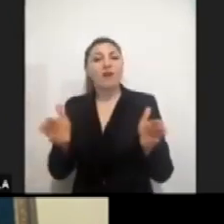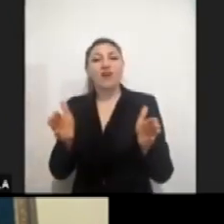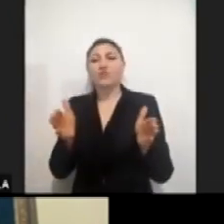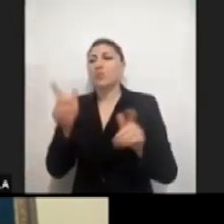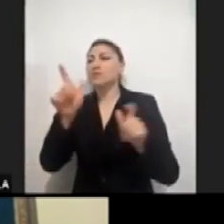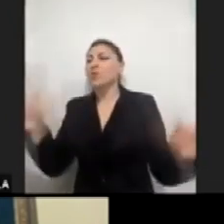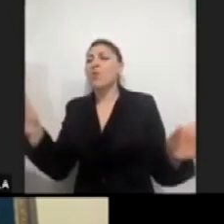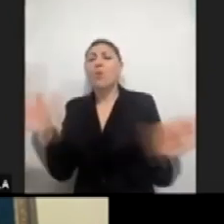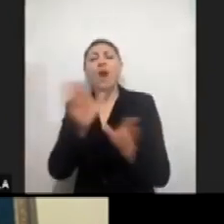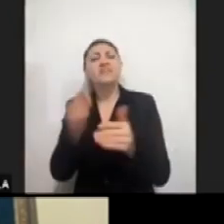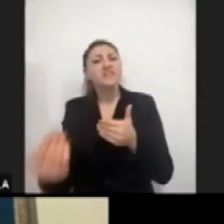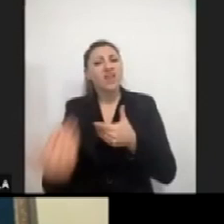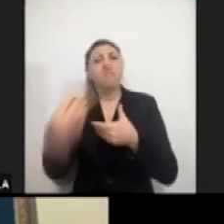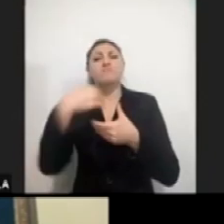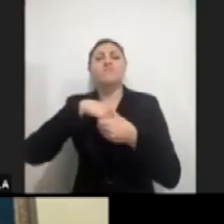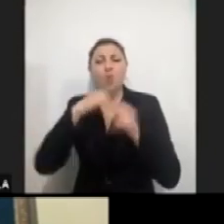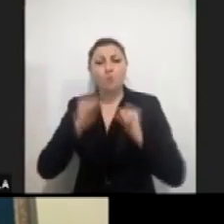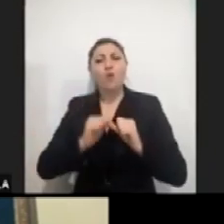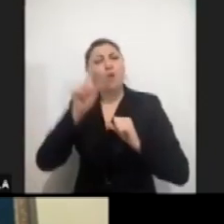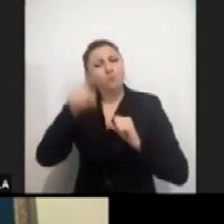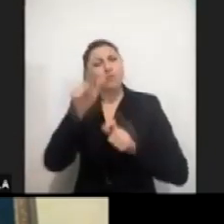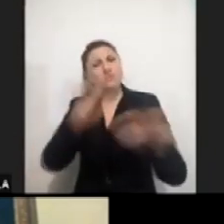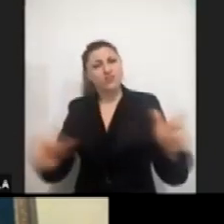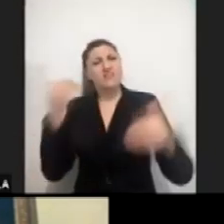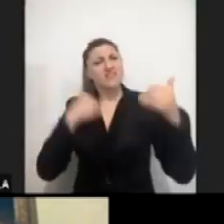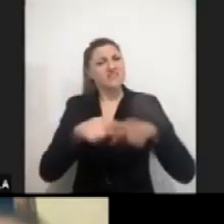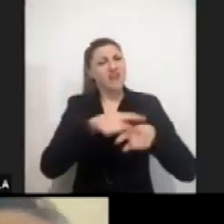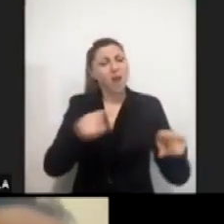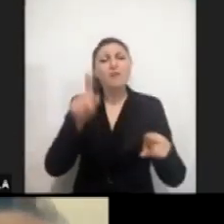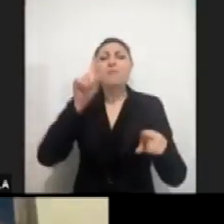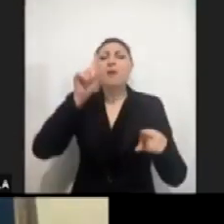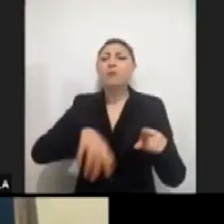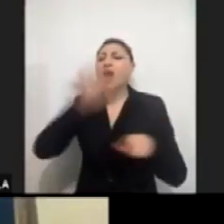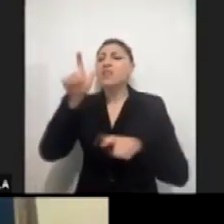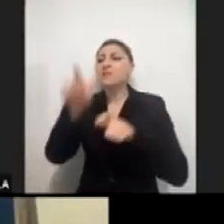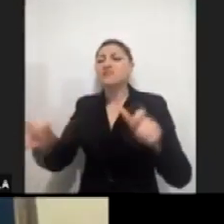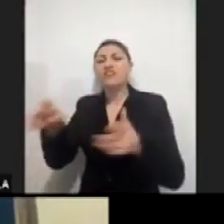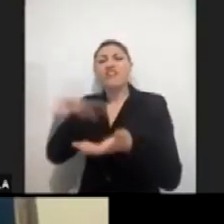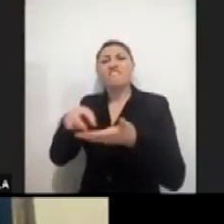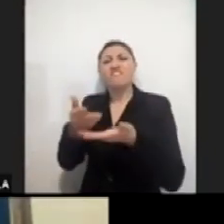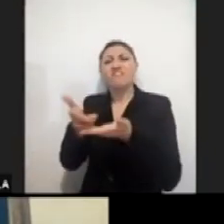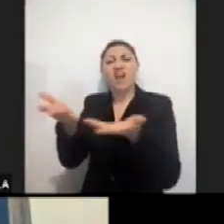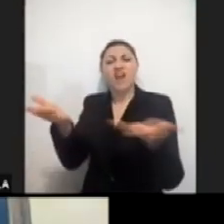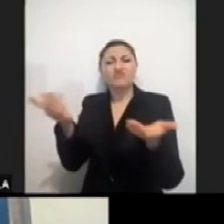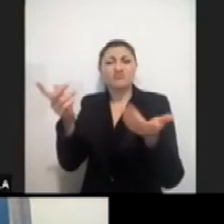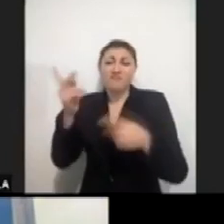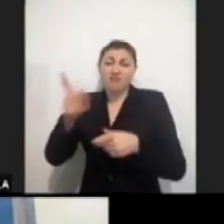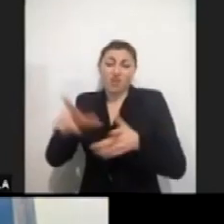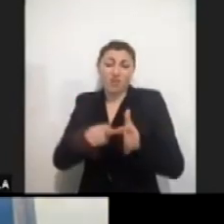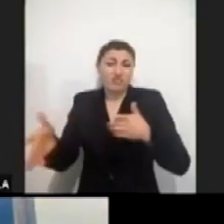disabilità e più in generale tutte le persone fragili che rischiano, soprattutto in questo tempo, di essere dimenticate.